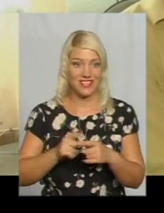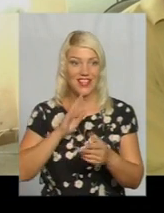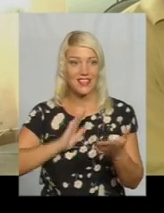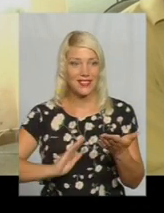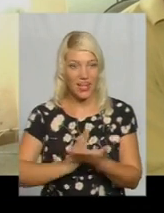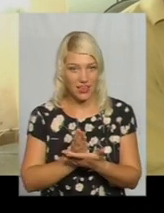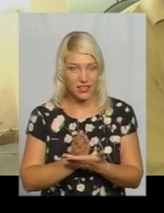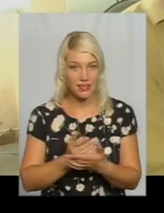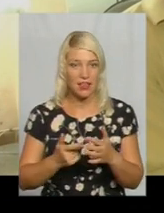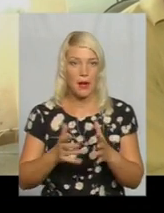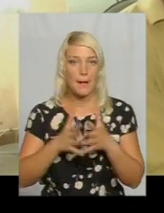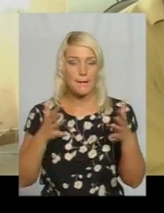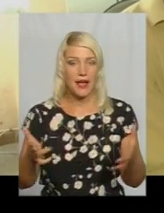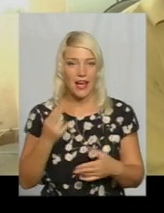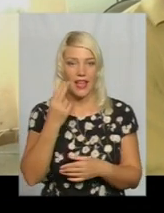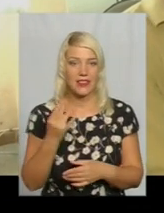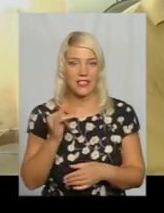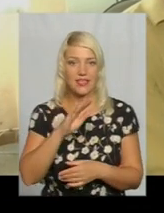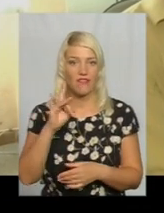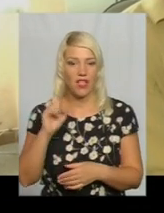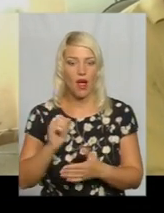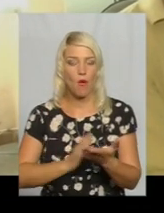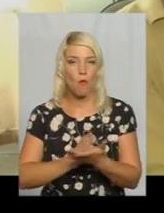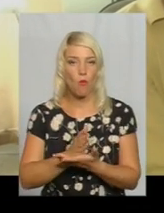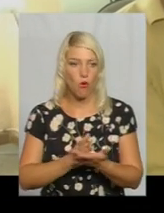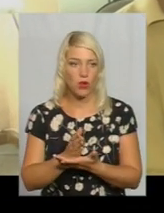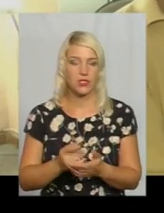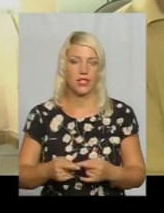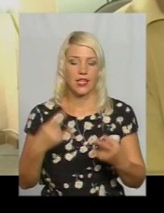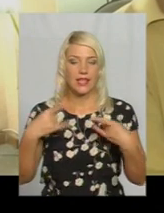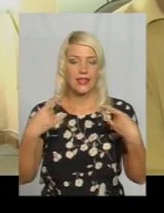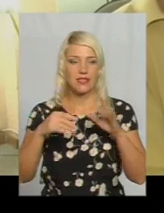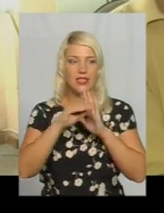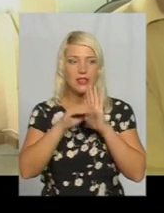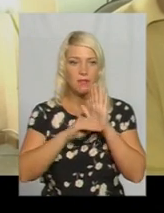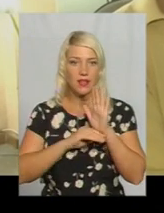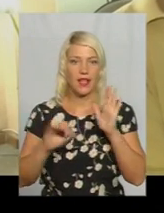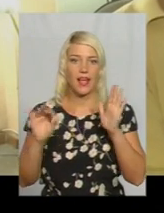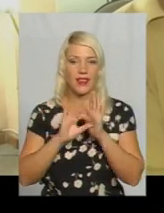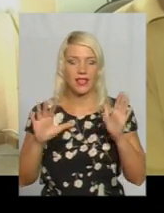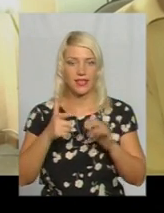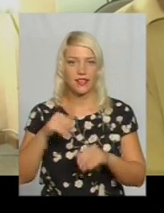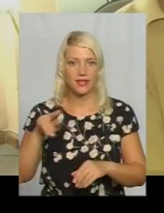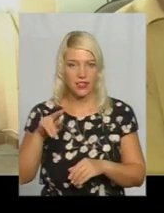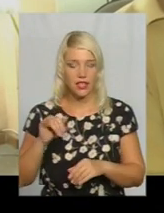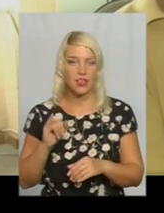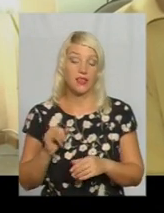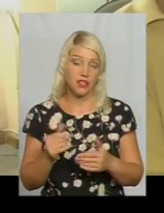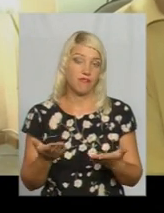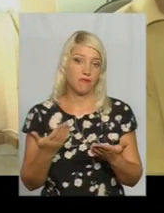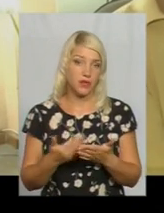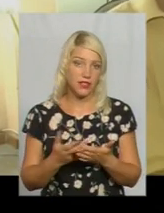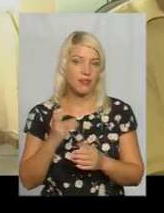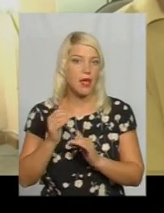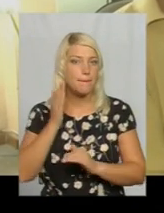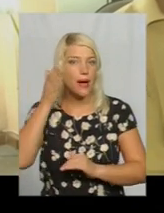багато цифрових послуг, наприклад, телозіна програми, електронний гід. Ну і, в принципі, на